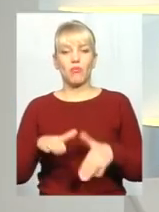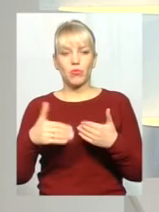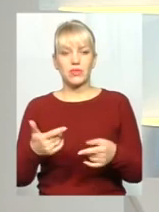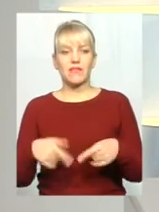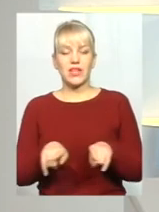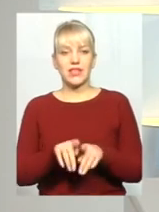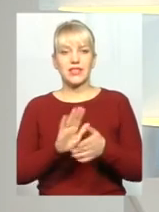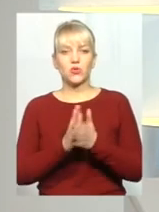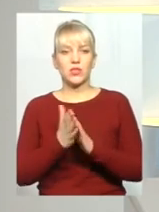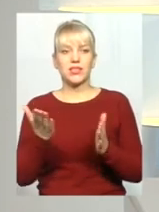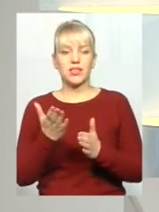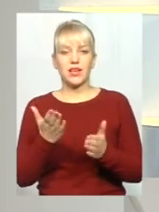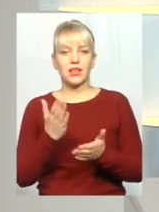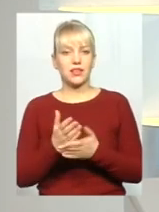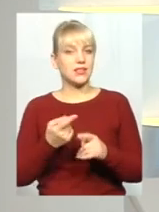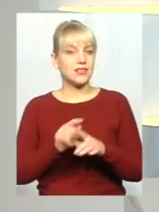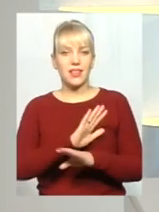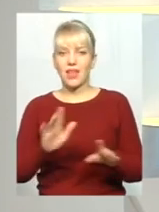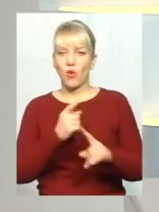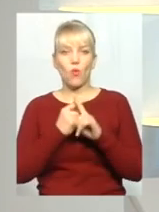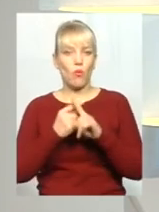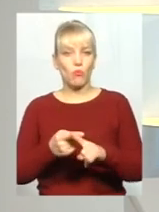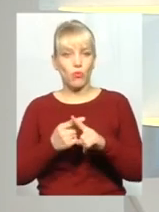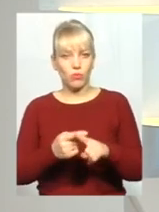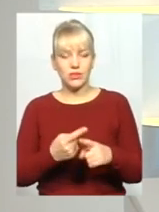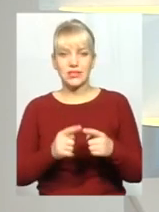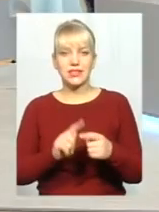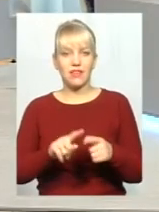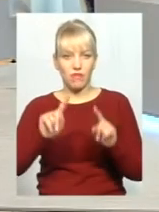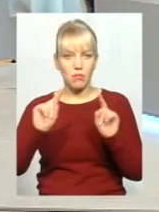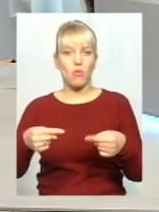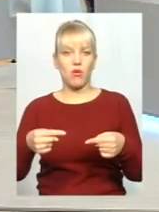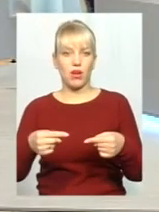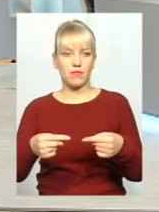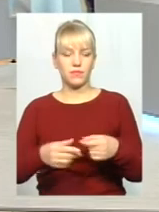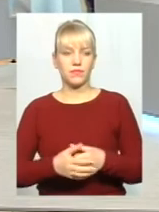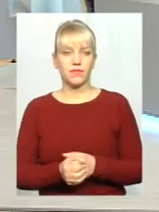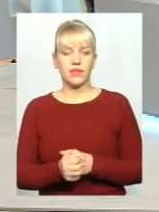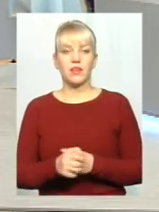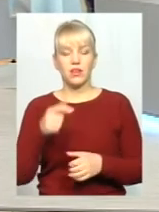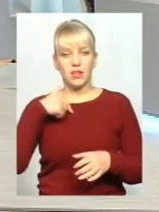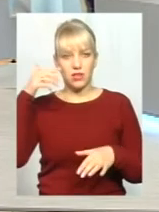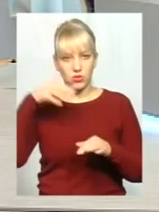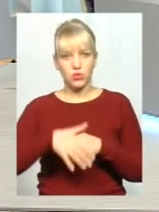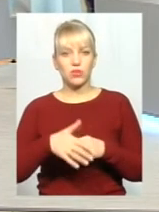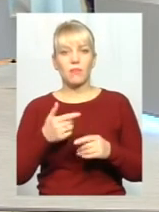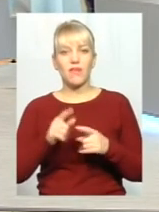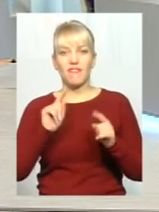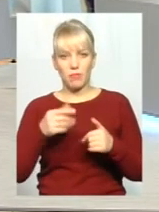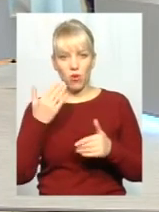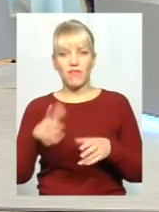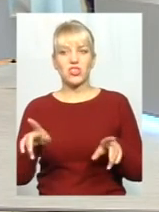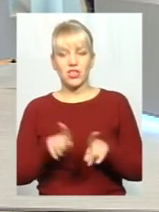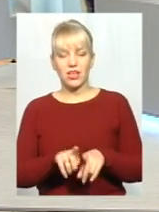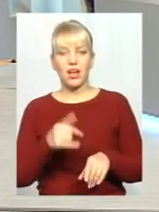ситуації, яка склалася? Це не компроміс, це, скажімо, вимога. Ну, я зрозумів, вимога ваша ось така.